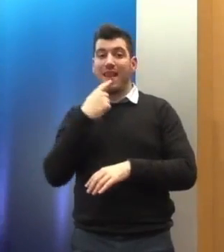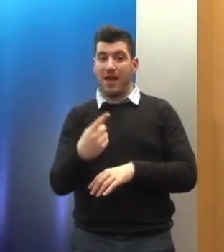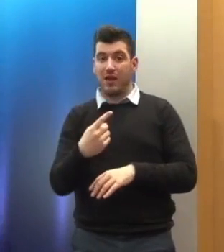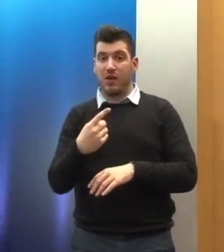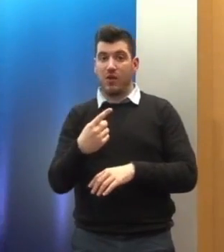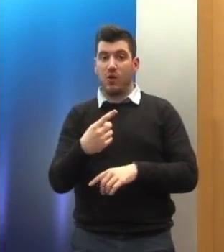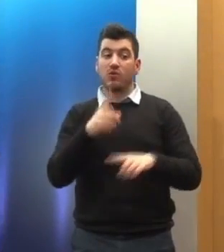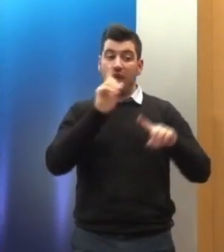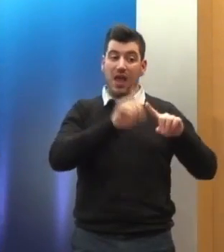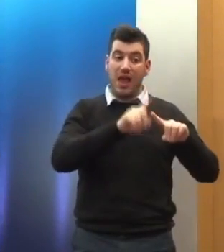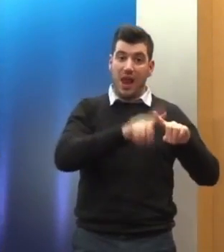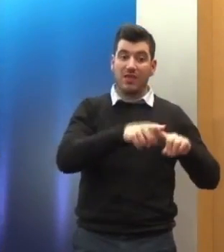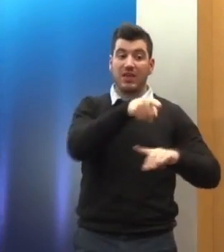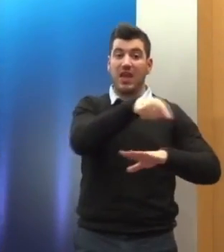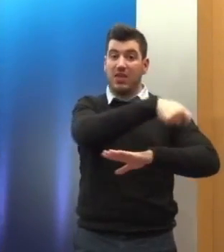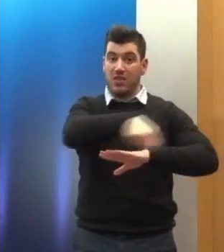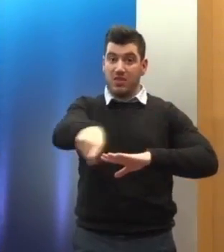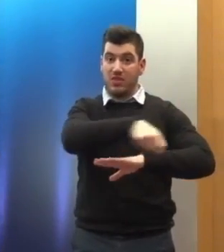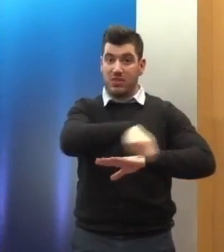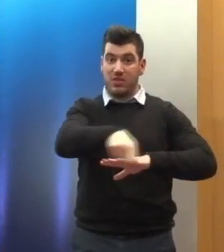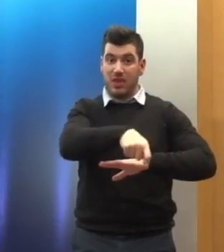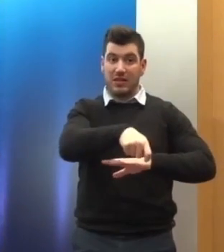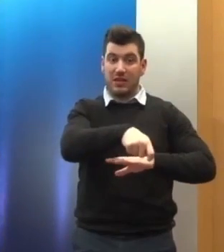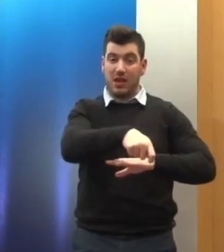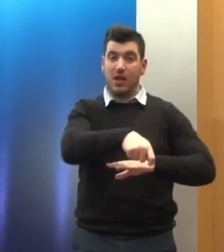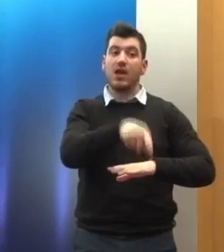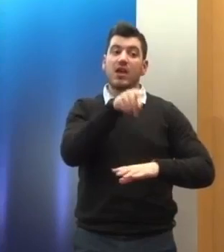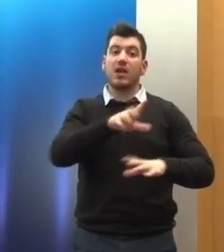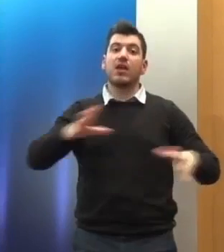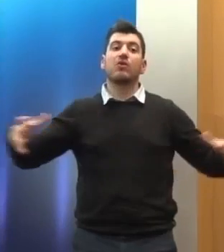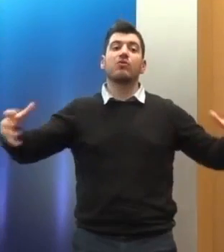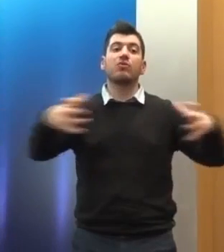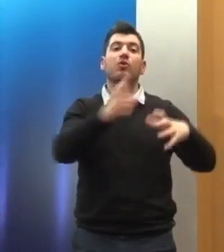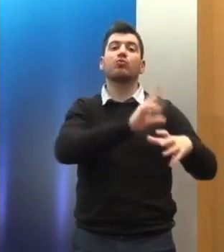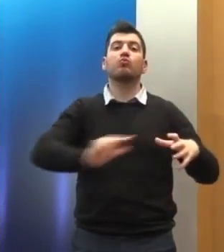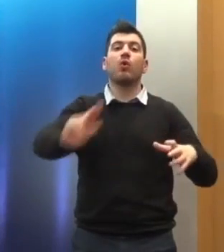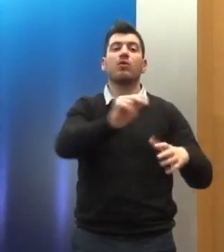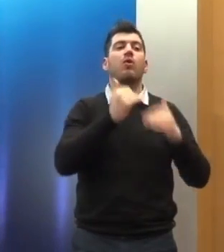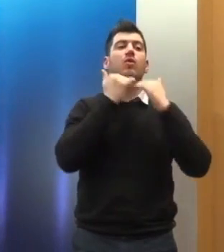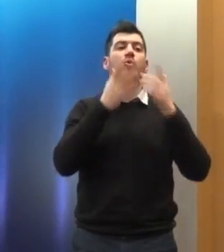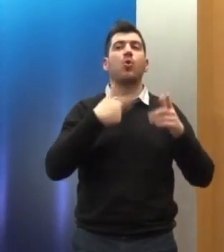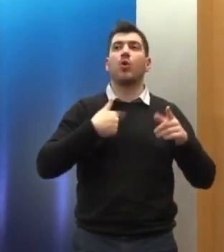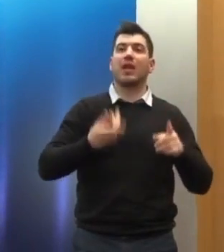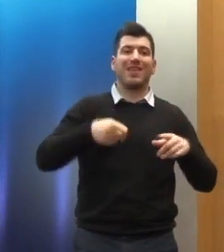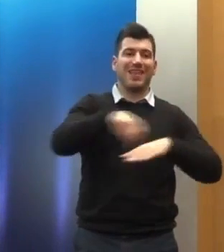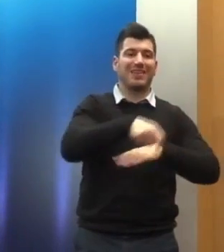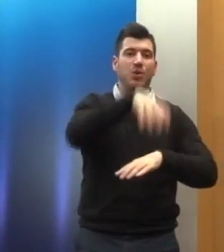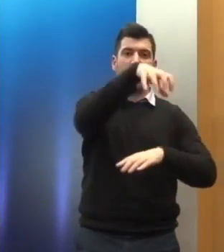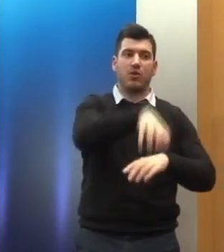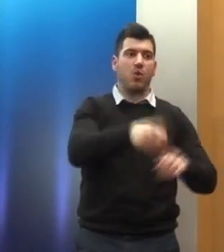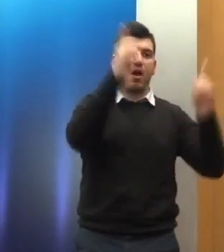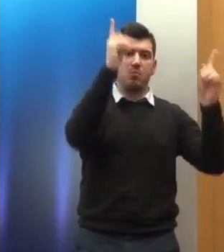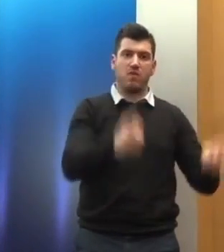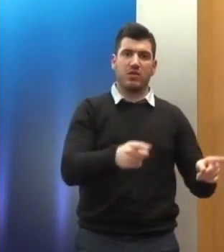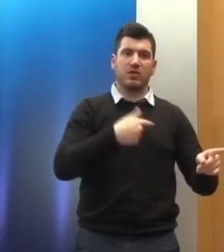και η δικαστική της εξουσία αποτελούν ένα ενίο σύνολο δεν μπορεί να γρονθοκοπούνται οι αποφάσεις των εθνικών δικαστηρίων και θα